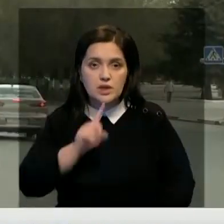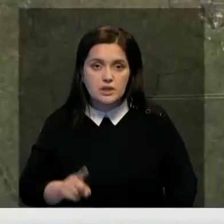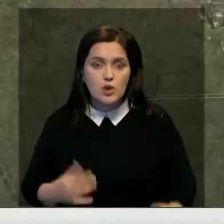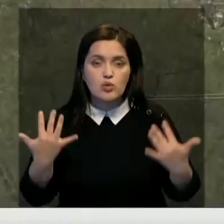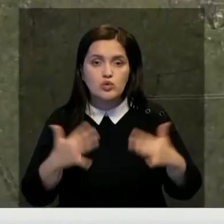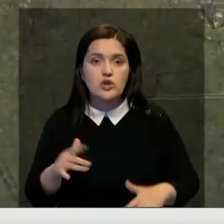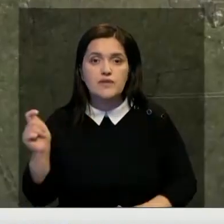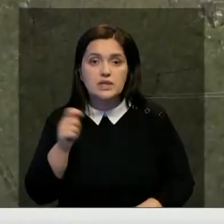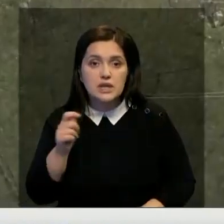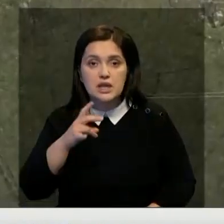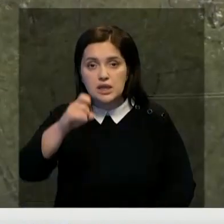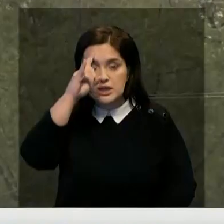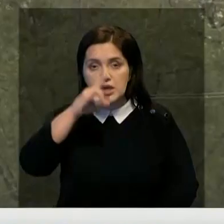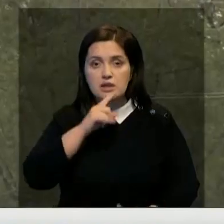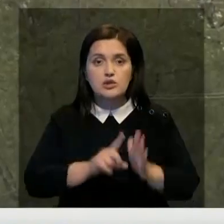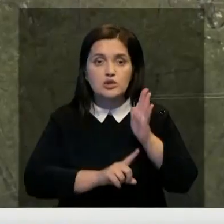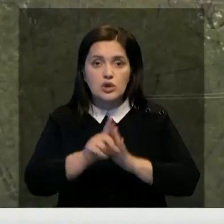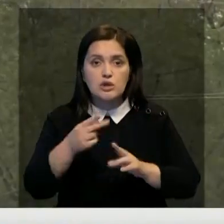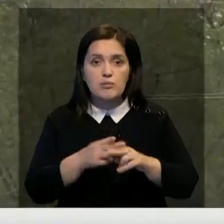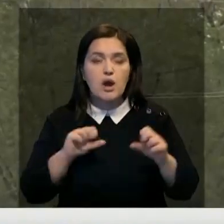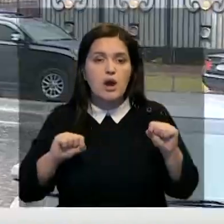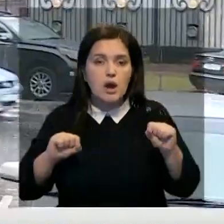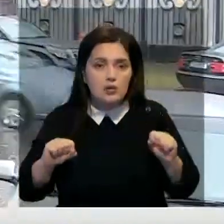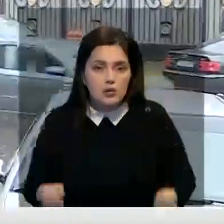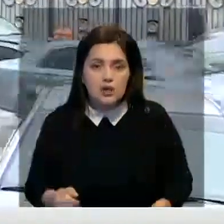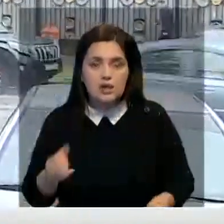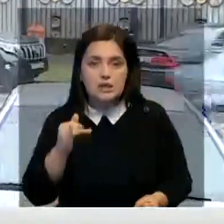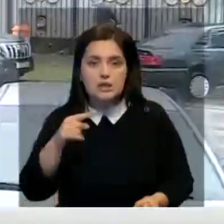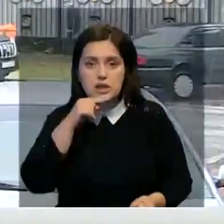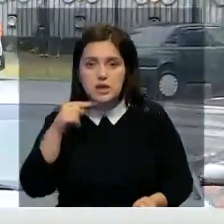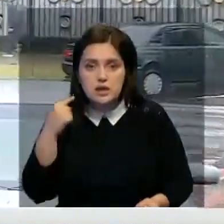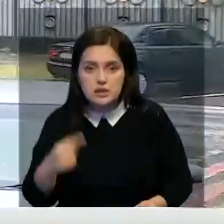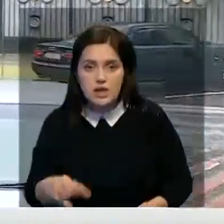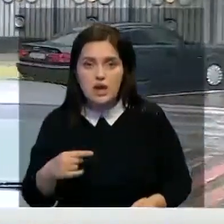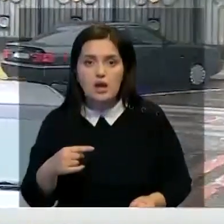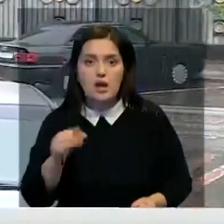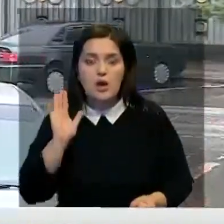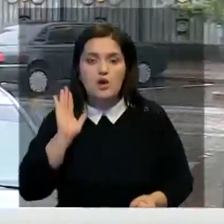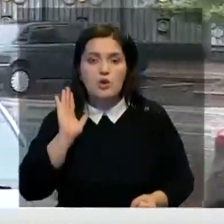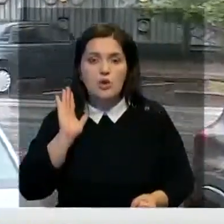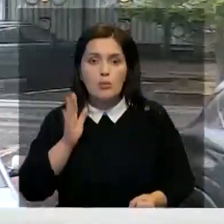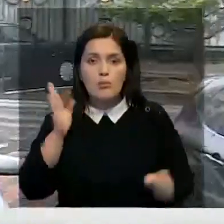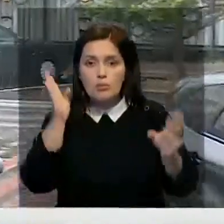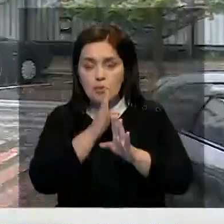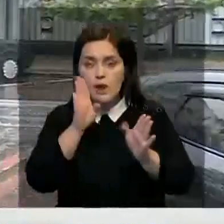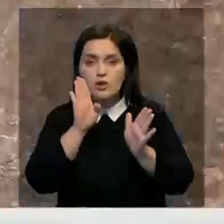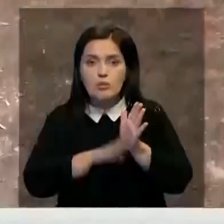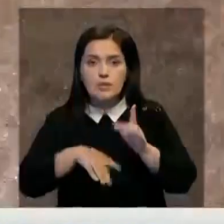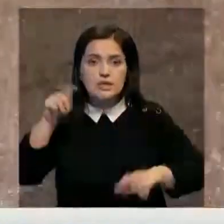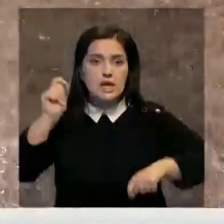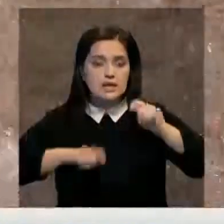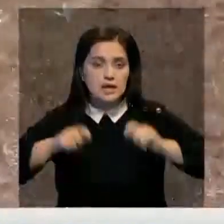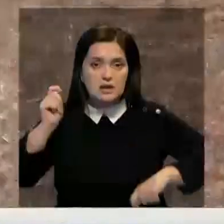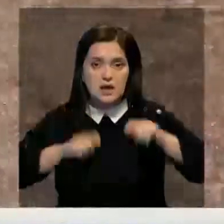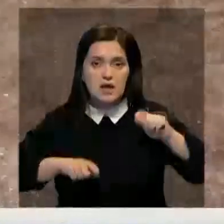возможно, гроза. А уже в воскресенье на Казахстан начнет смещаться холодный антициклон из России, который принесет преимущественно погоду